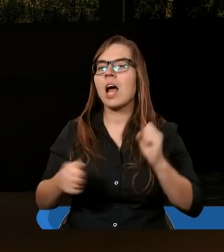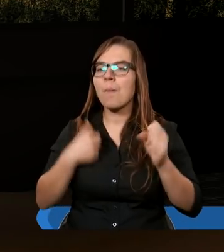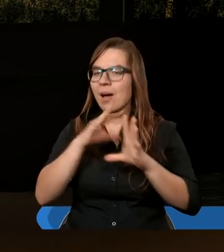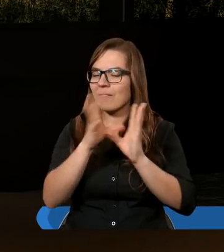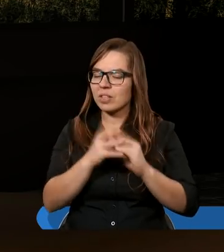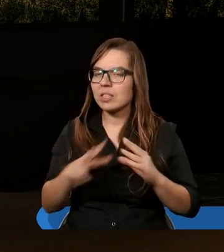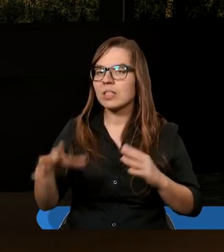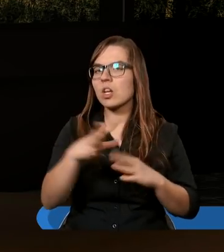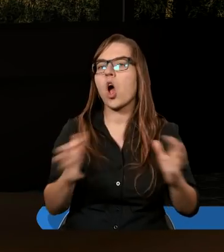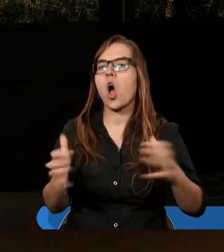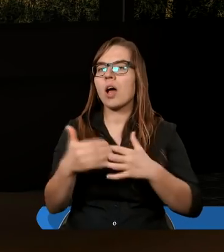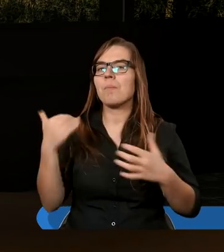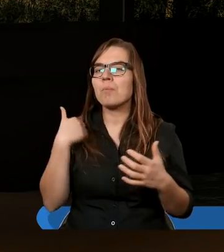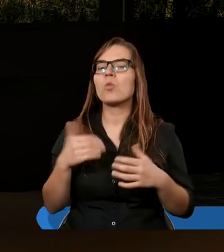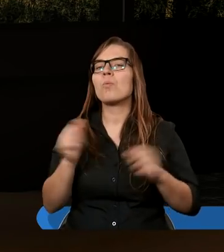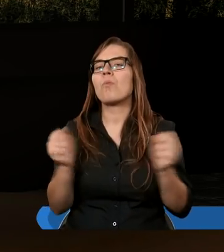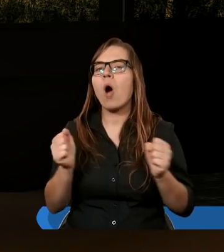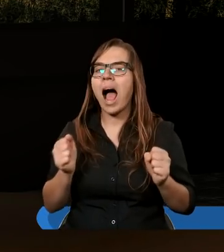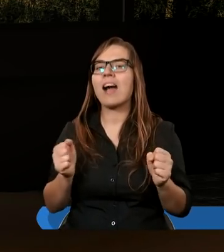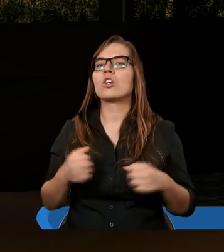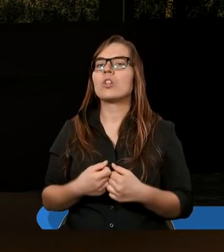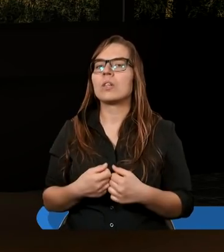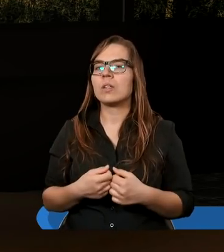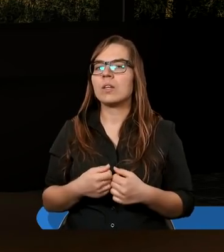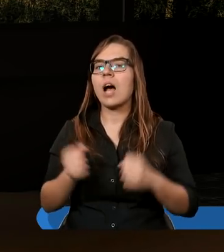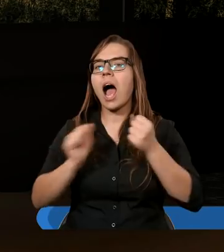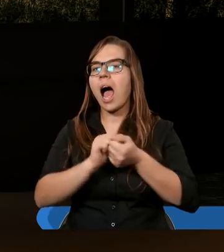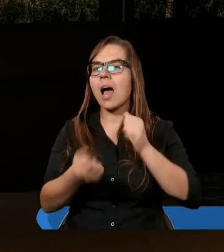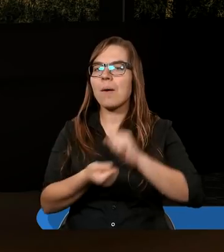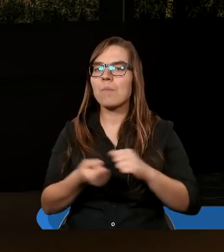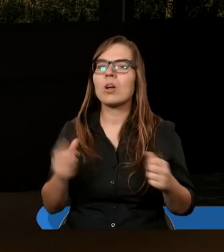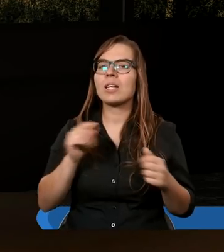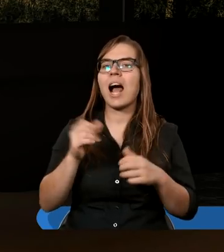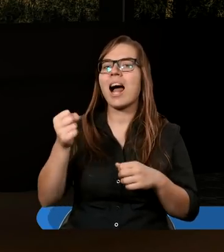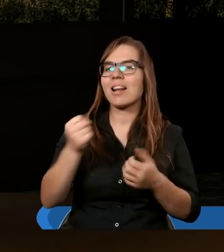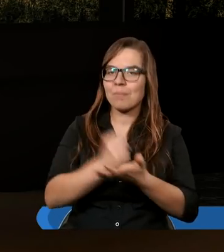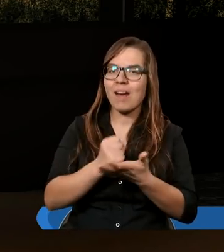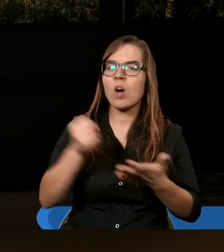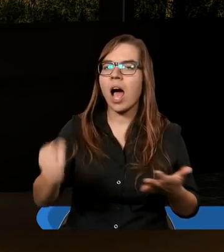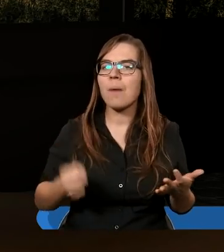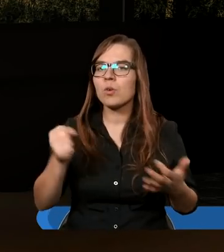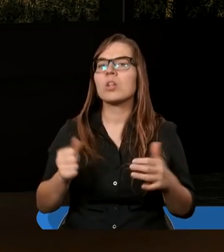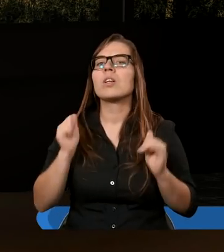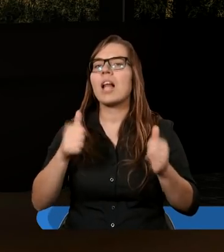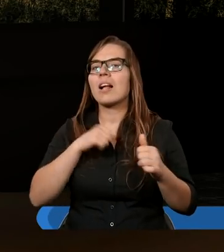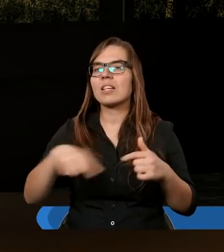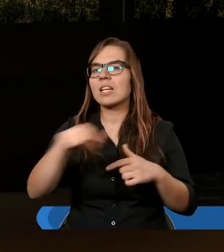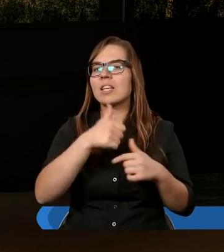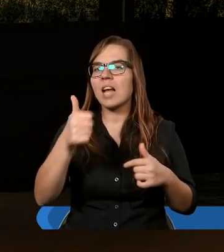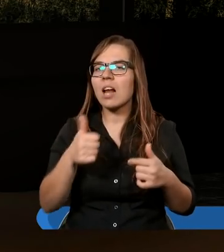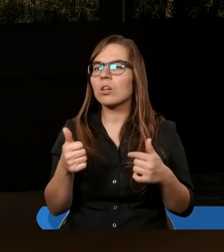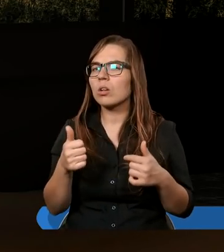dusze wszystkich ogarnięte były bojaźnią, albowiem za sprawą apostołów działo się wiele